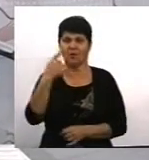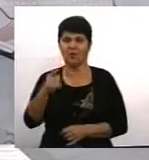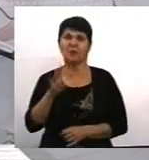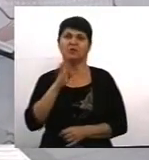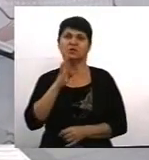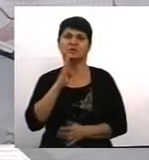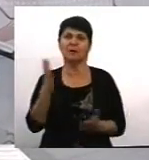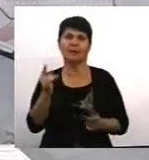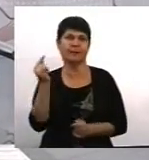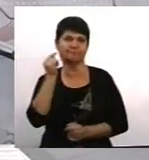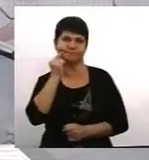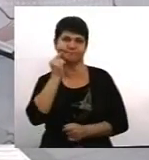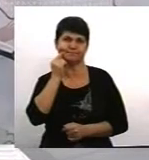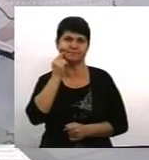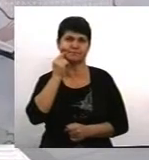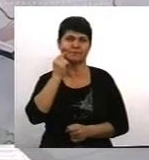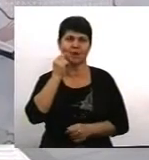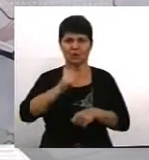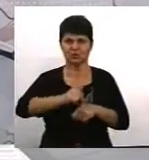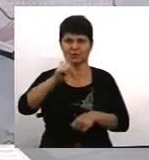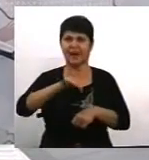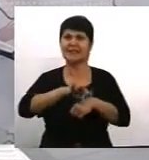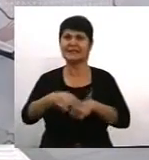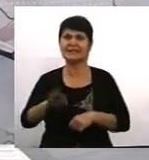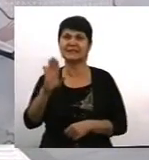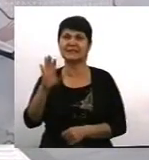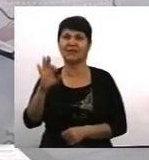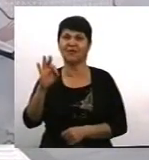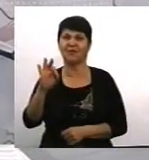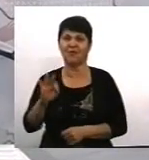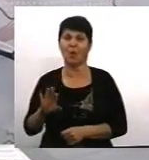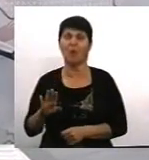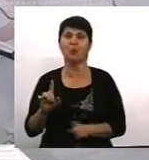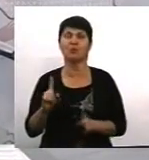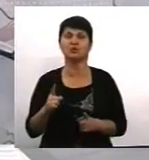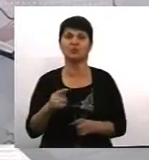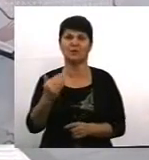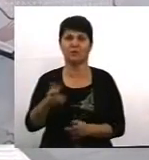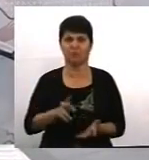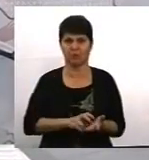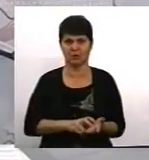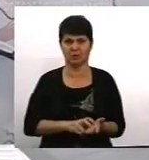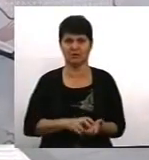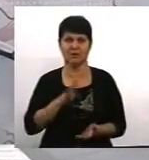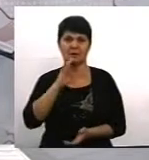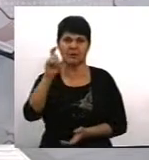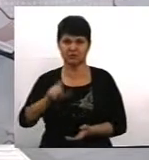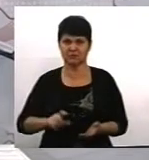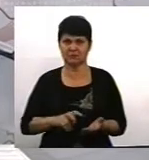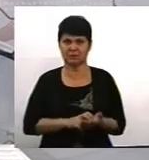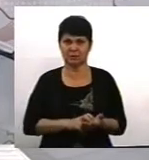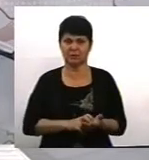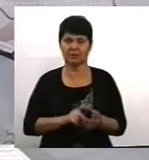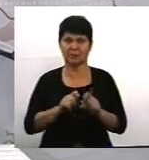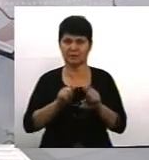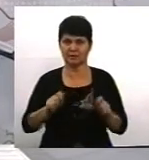або яка зазнала насильство. Чому? Тому що вона боїться. Вона боїться, що відкривши своє